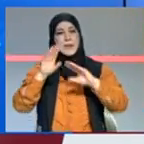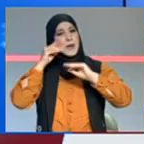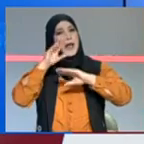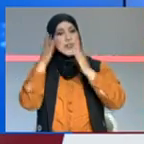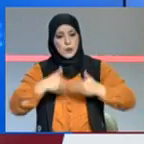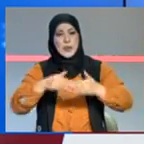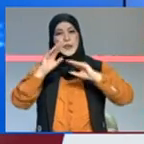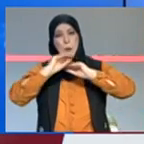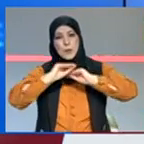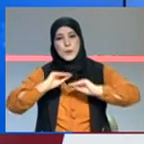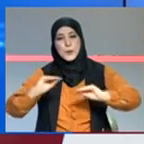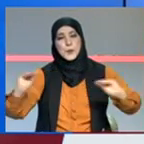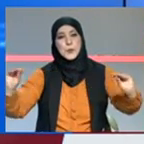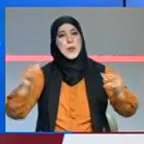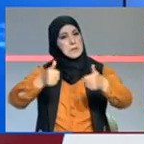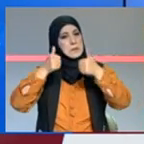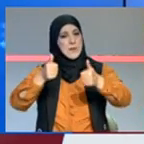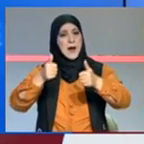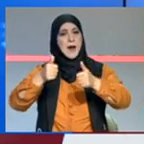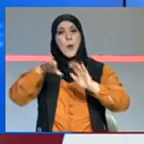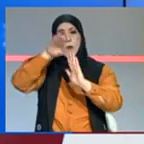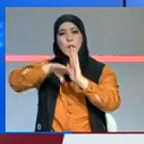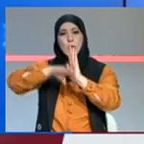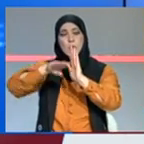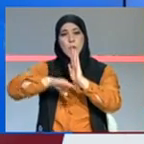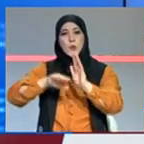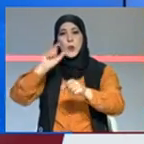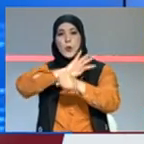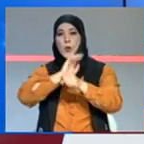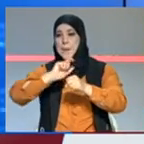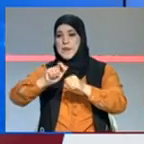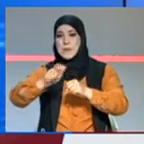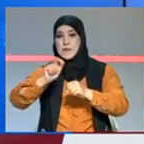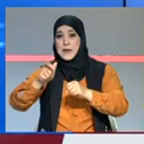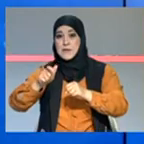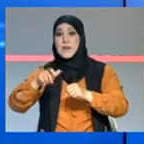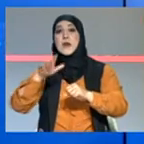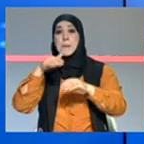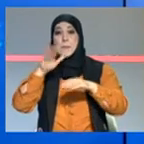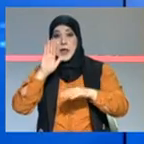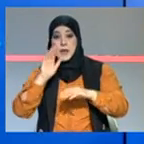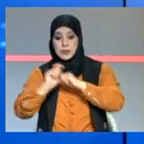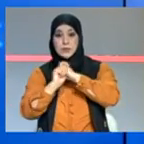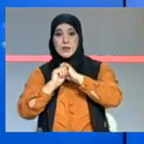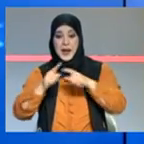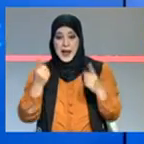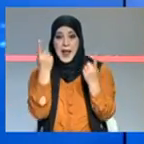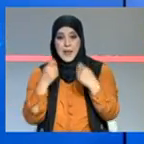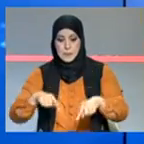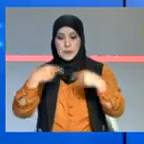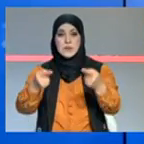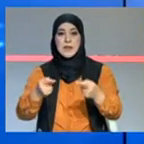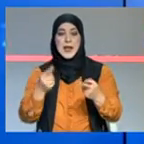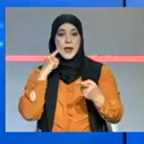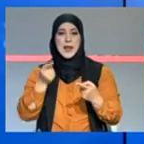وبعد حتى انخفاض من حالات العدوى وحالات المرضى وأيضا الوفيات لكن الأيام الأخيرة هذه صار